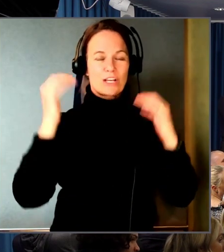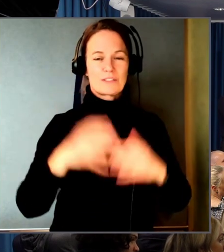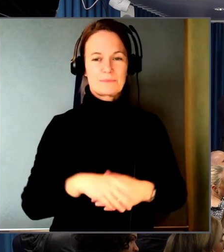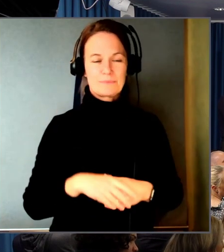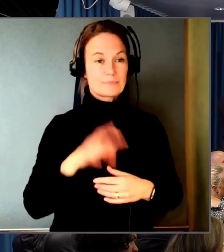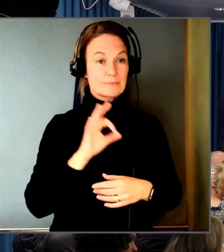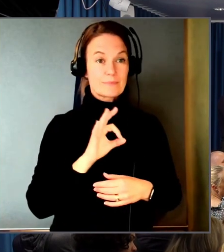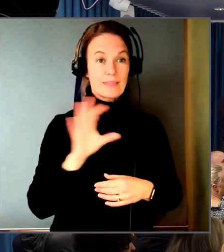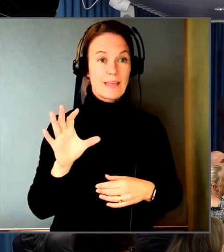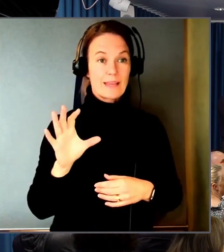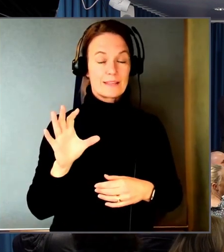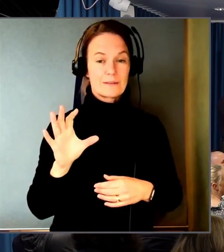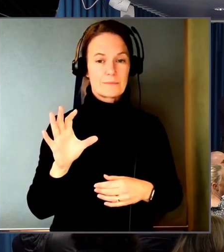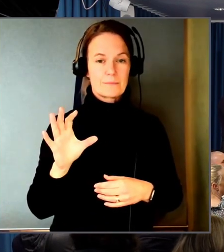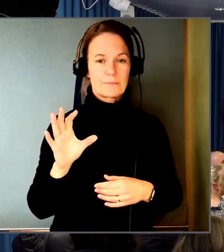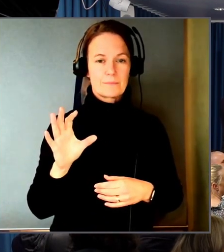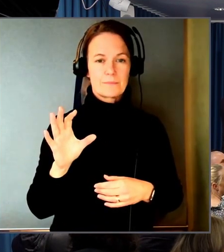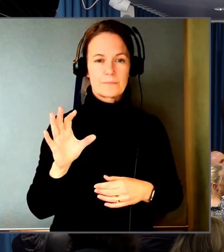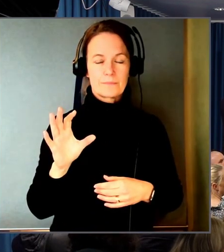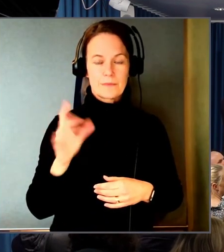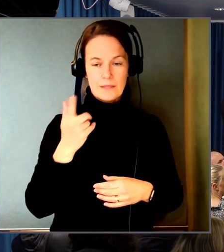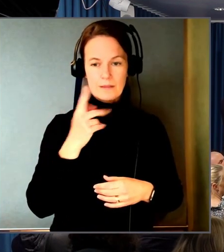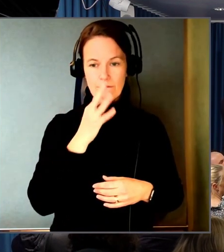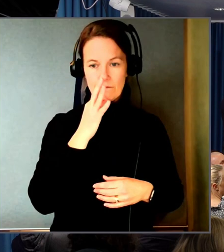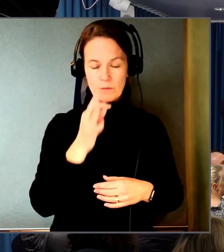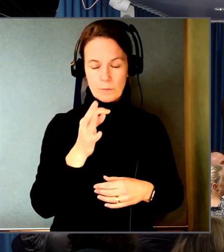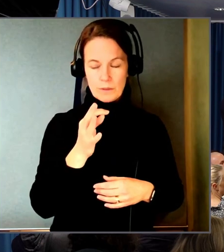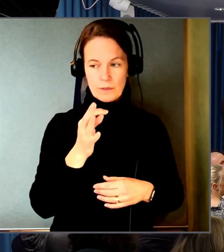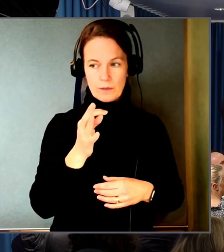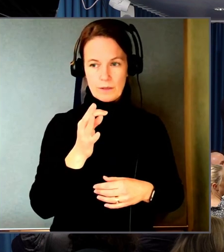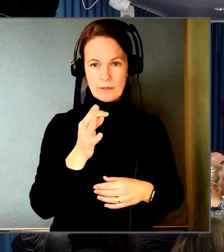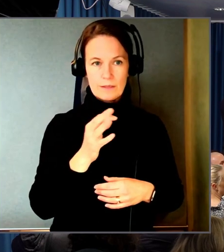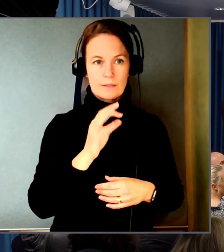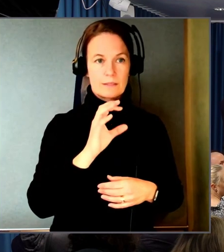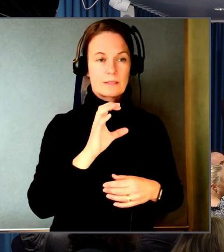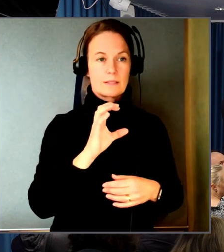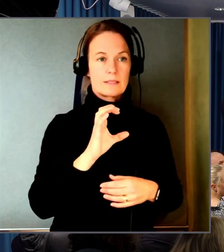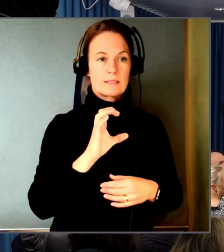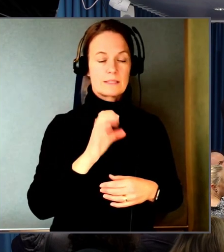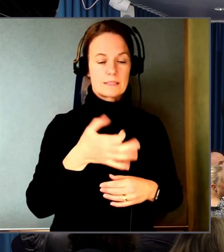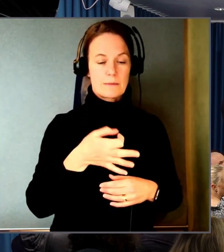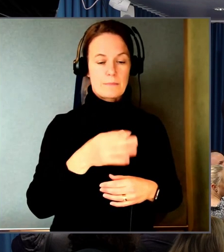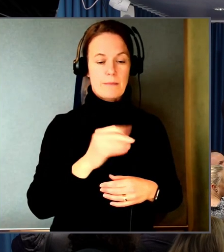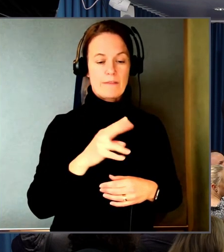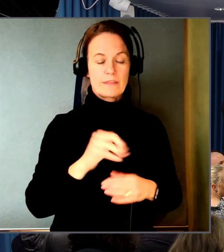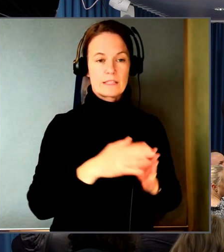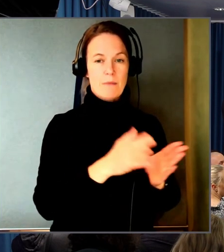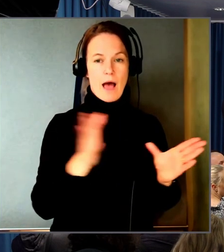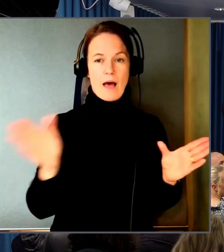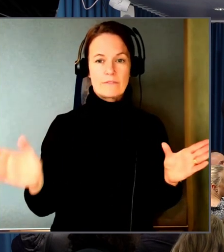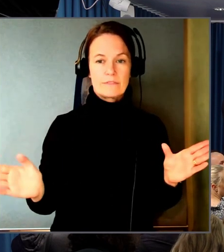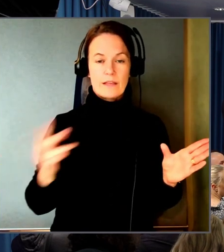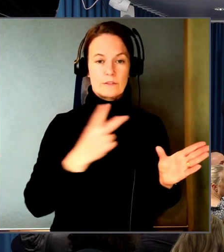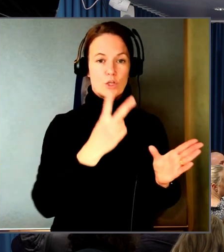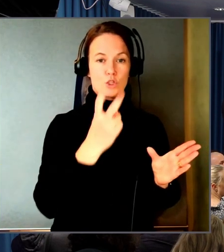Hej. En fråga här. Spannet, alltså 2025. Men någonstans har jag för mig att jag har